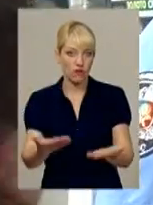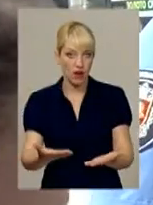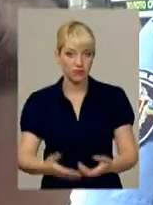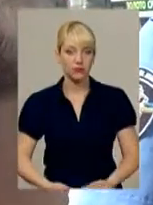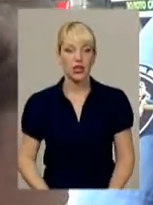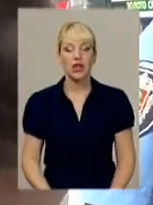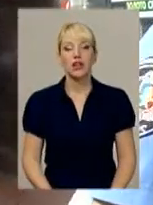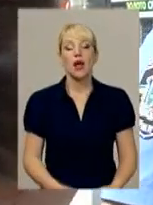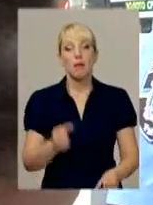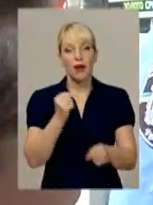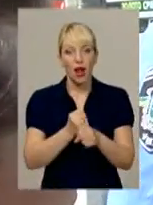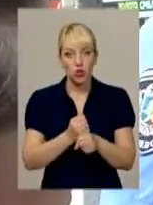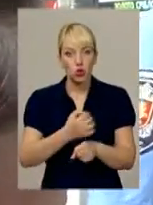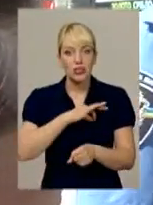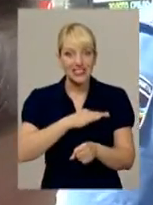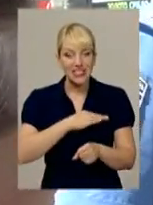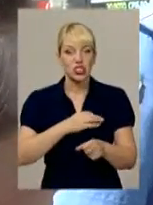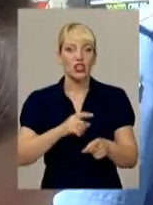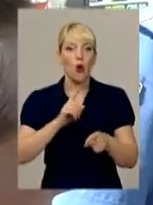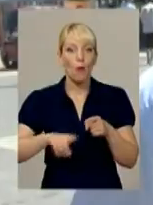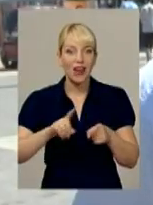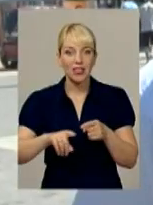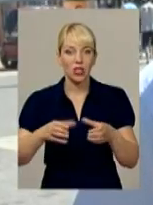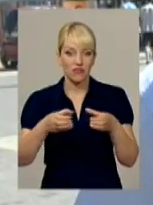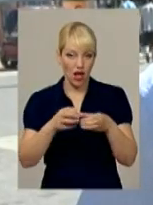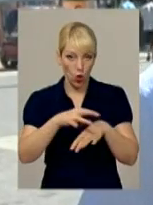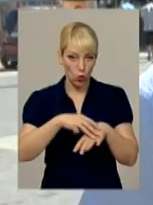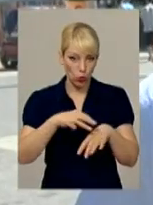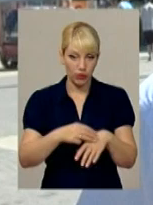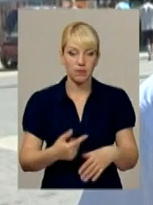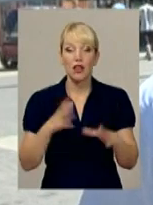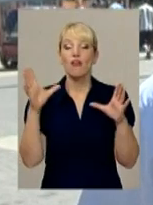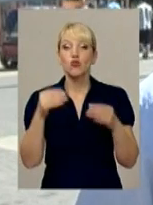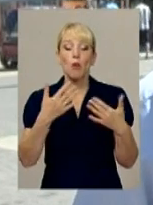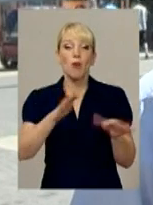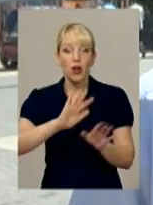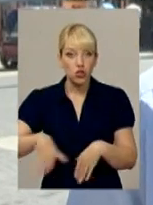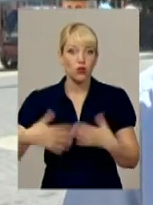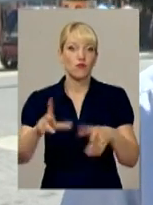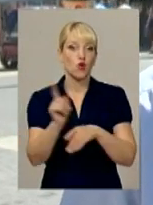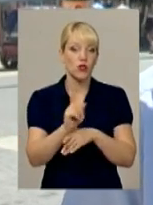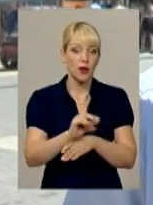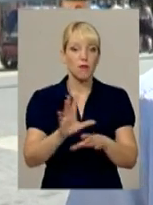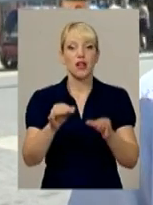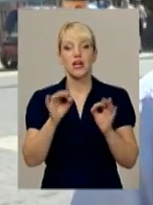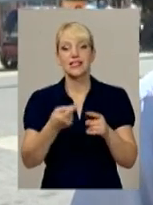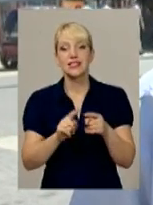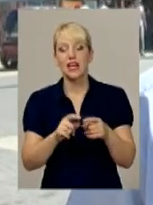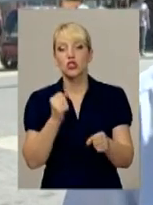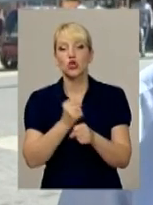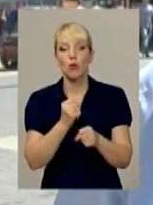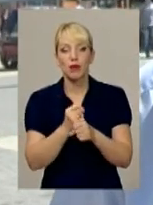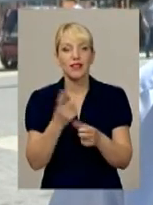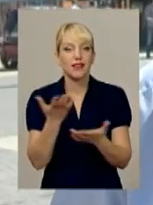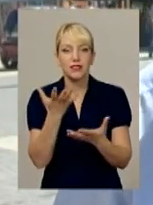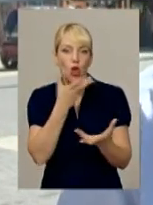Про цю є слідчо-оперативна група, зараз за результатами скажуть. Все вже пройшло, все нормально, все добре. Це якийсь зробили нам муляж, вчення,